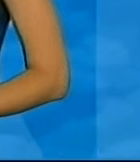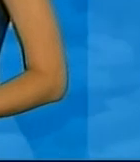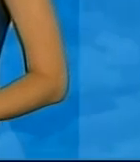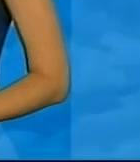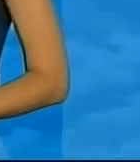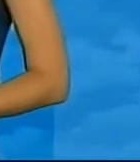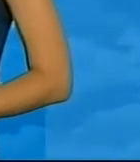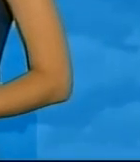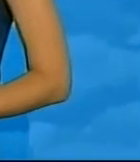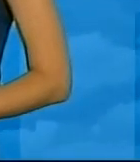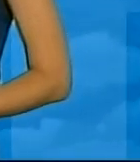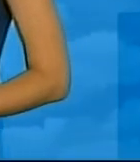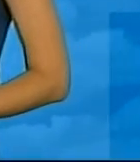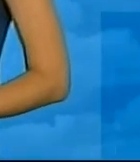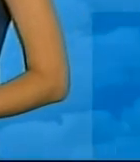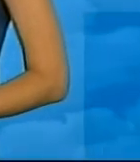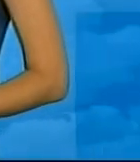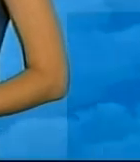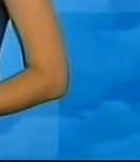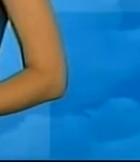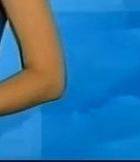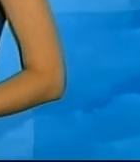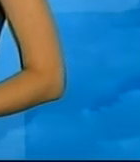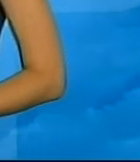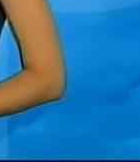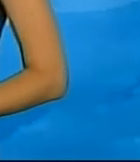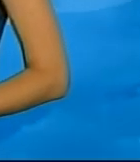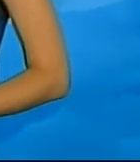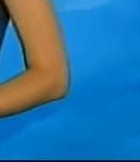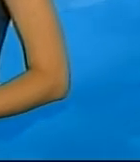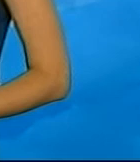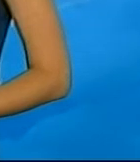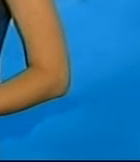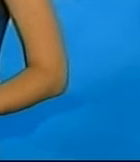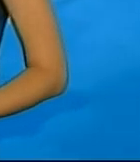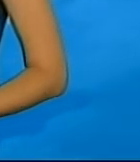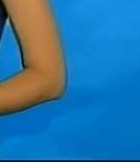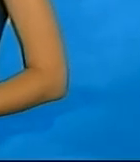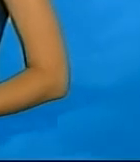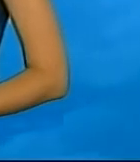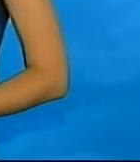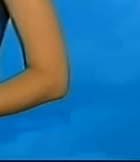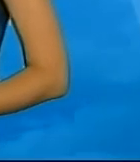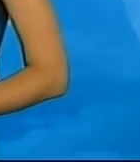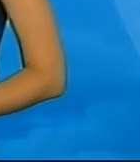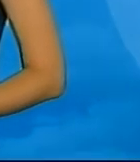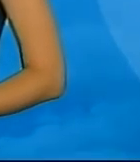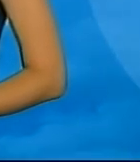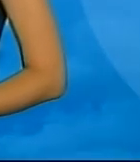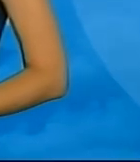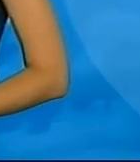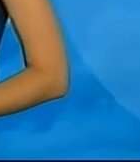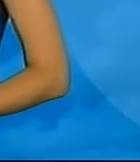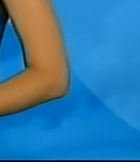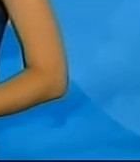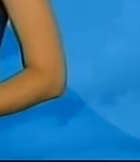прогріється до 20 градусів. В день досягатиме 28 градусів вищу нуля. Вітер північно-східний – 5-10